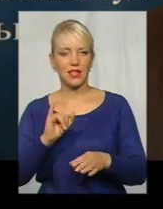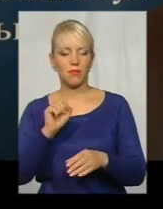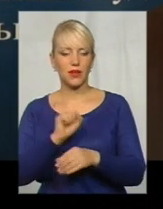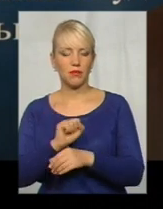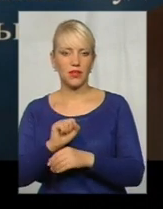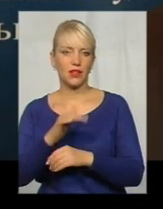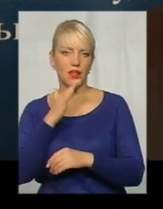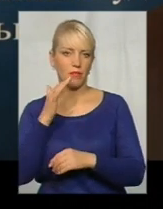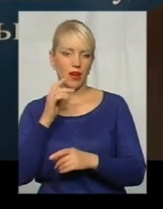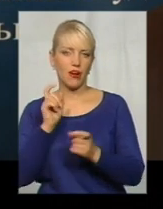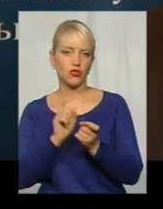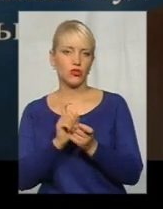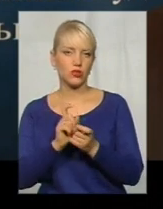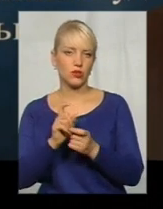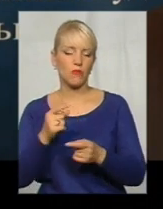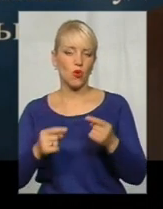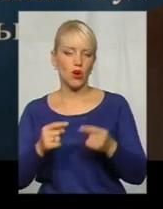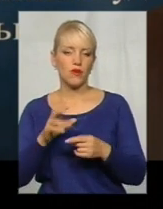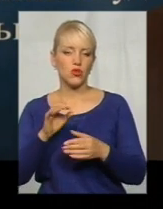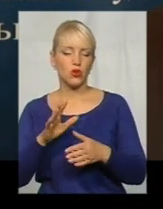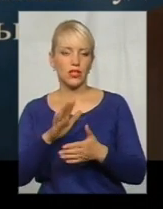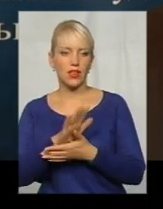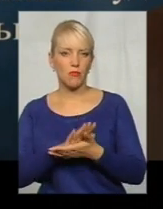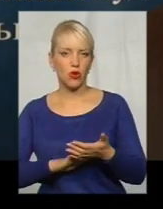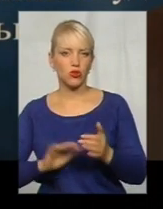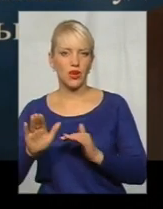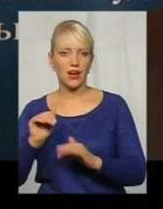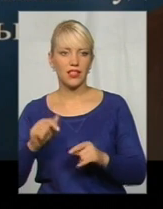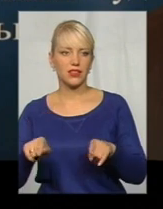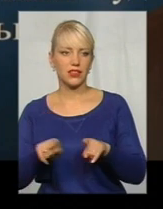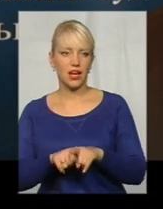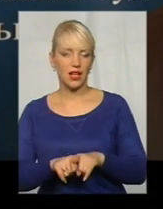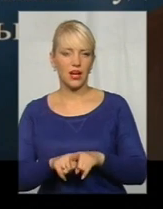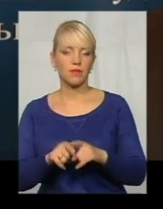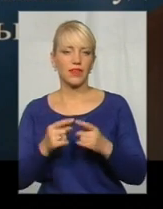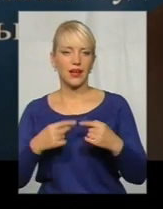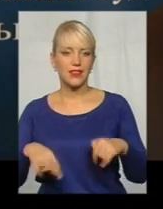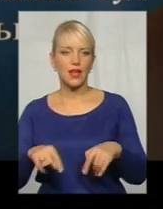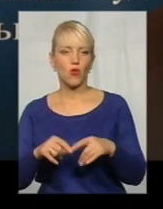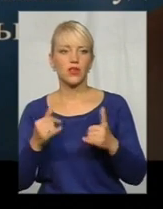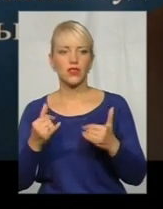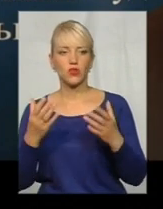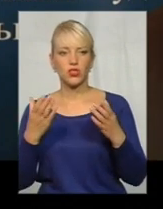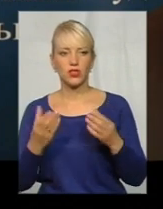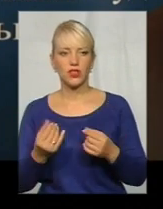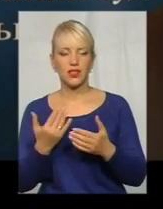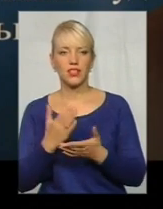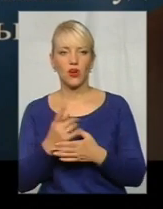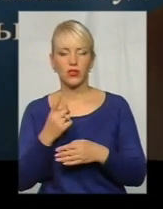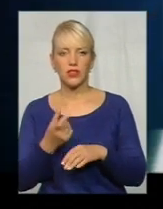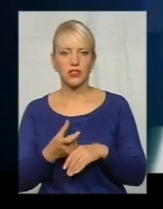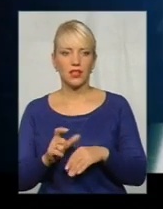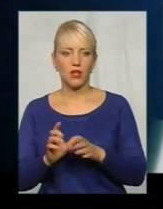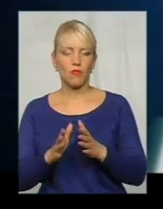спорів щодо переважного права на продовження права оренду з землі. Але така категорія на сьогоднішній день є одною з самих